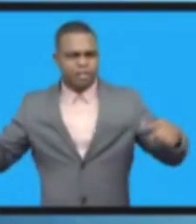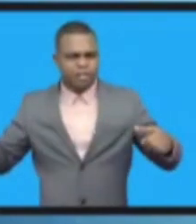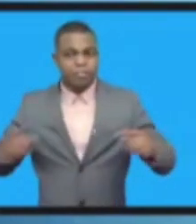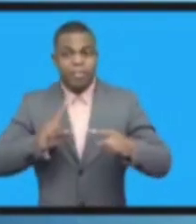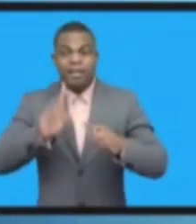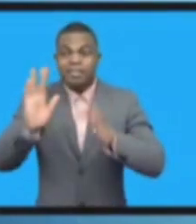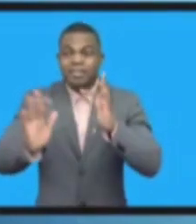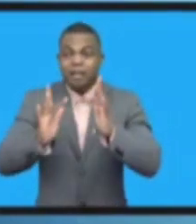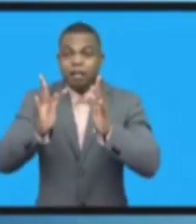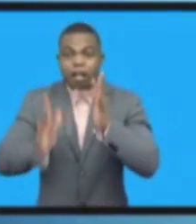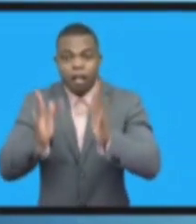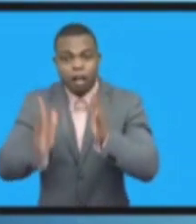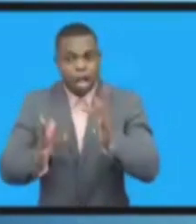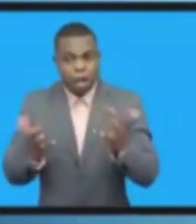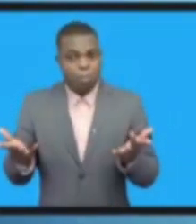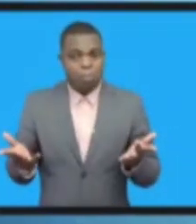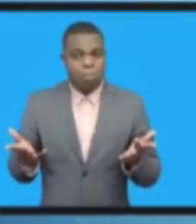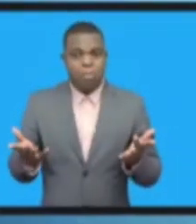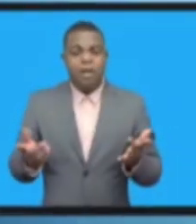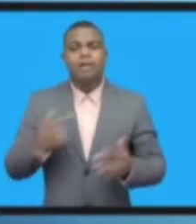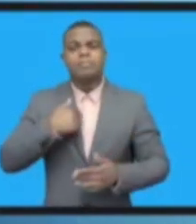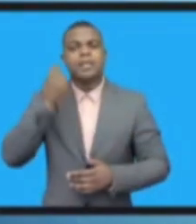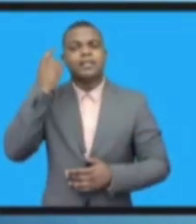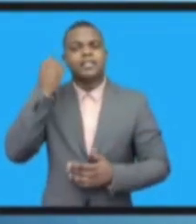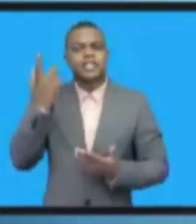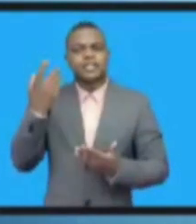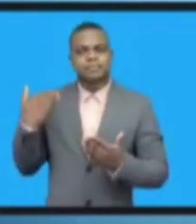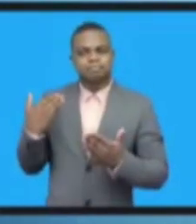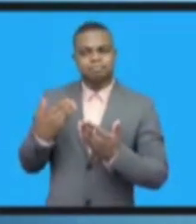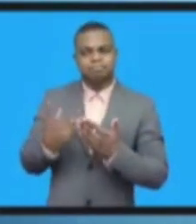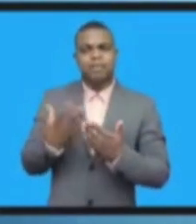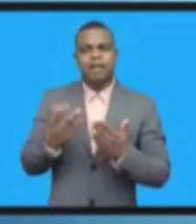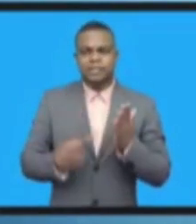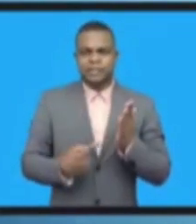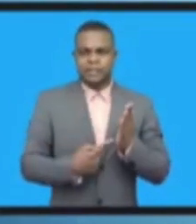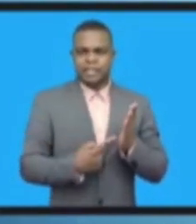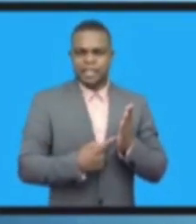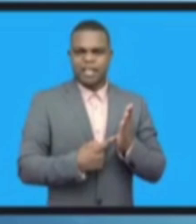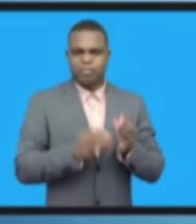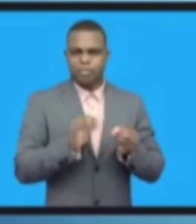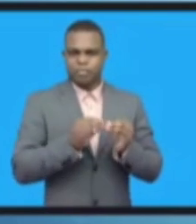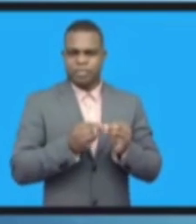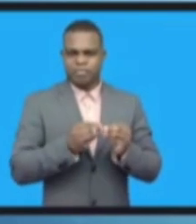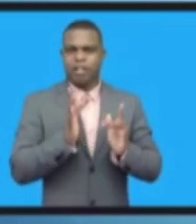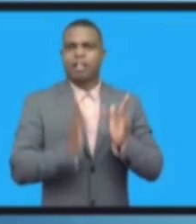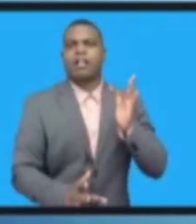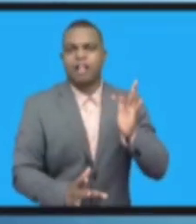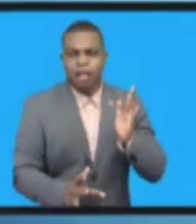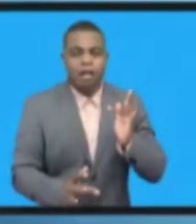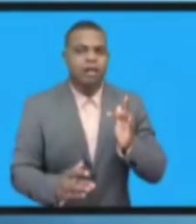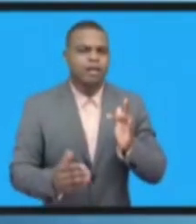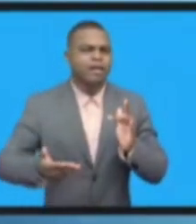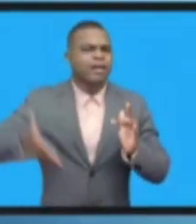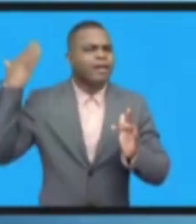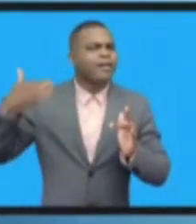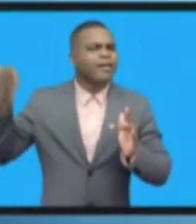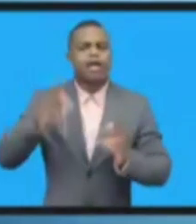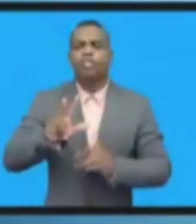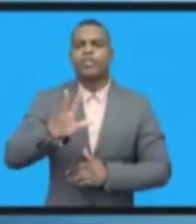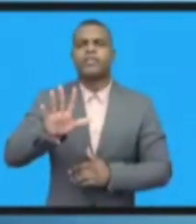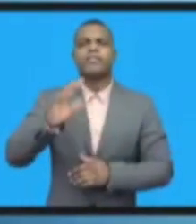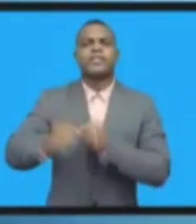работать. И вот техническая проблема последний раз была 35 лет назад с интернетом. Понимаете? Вот